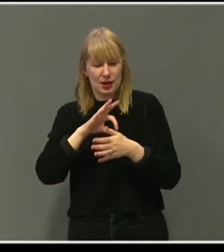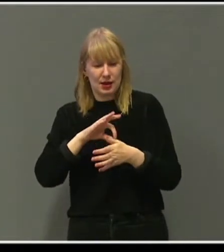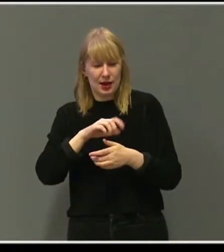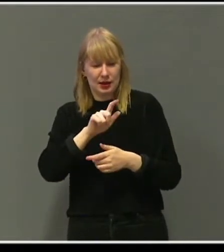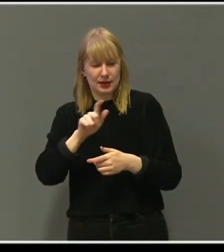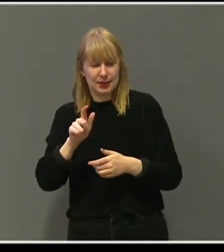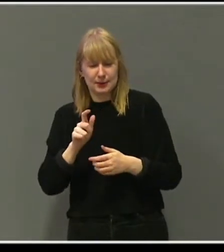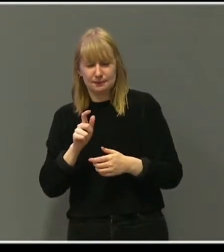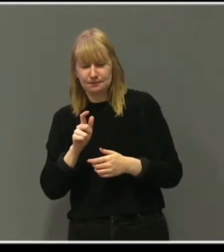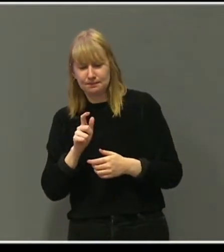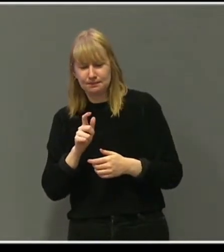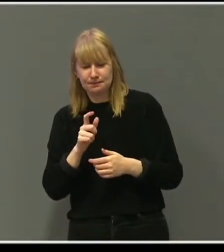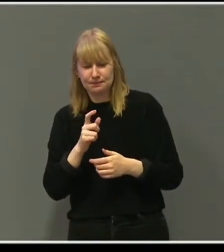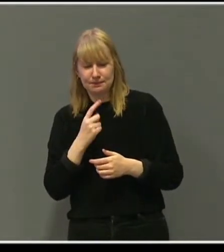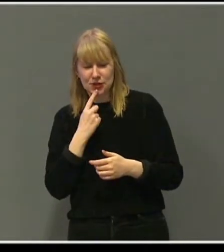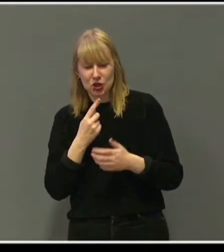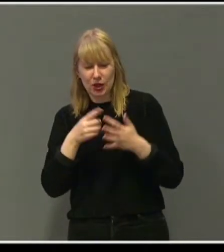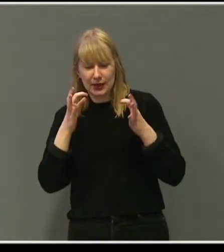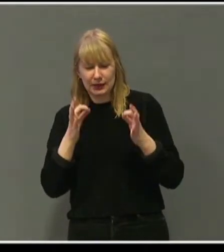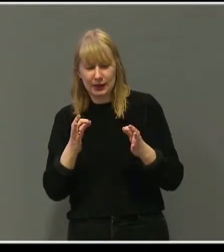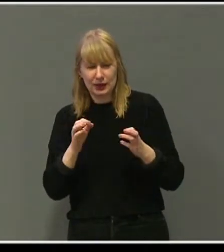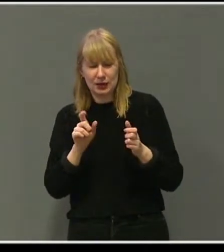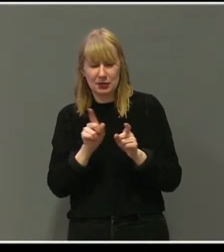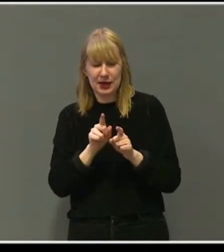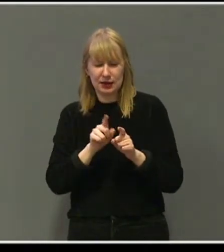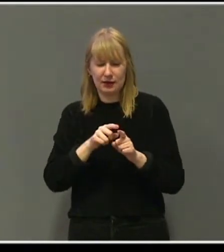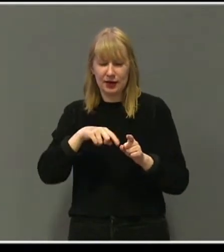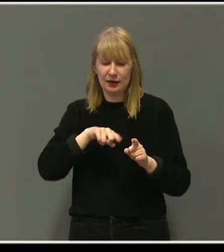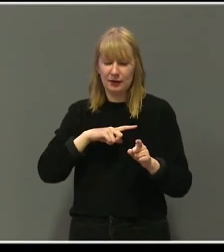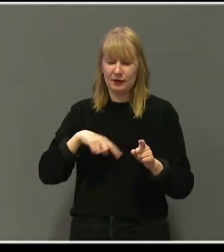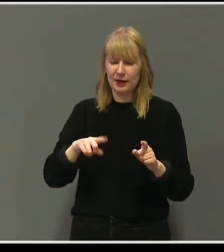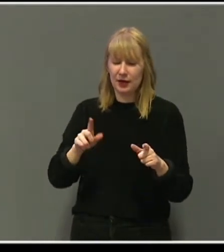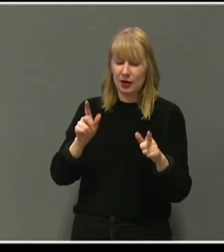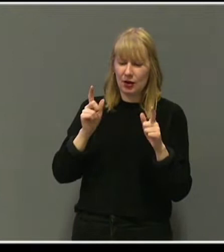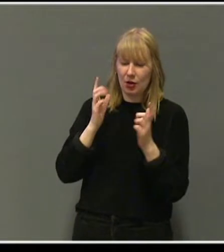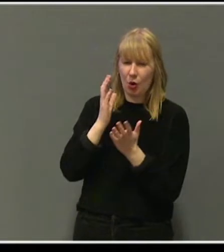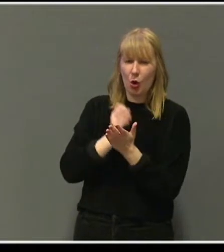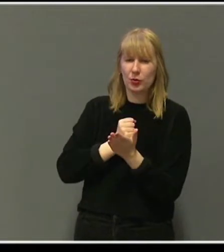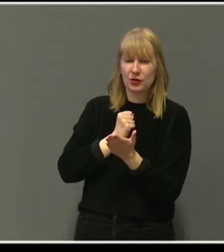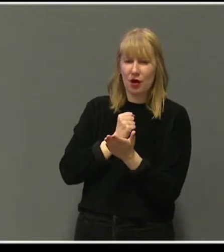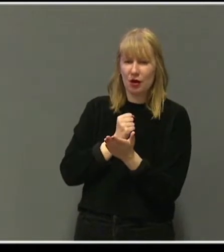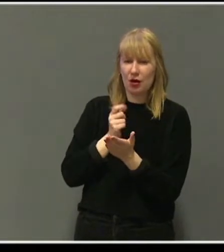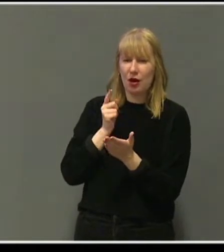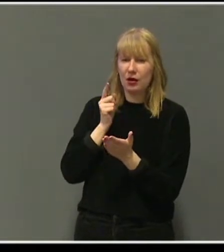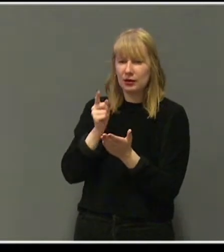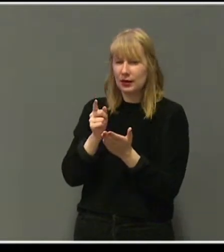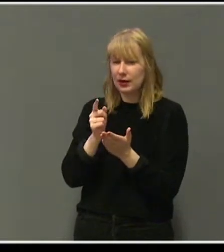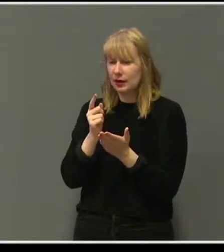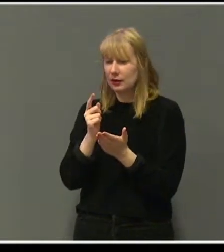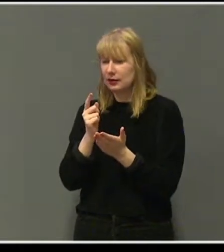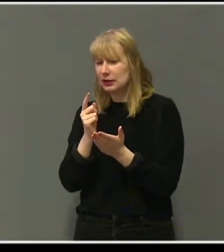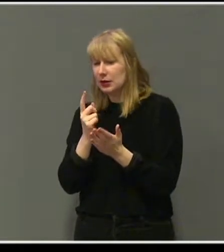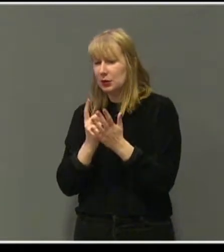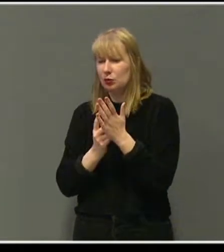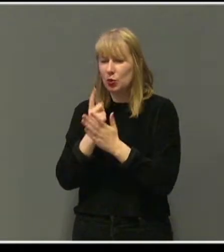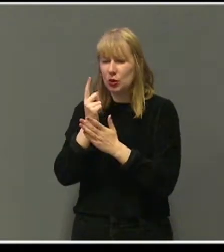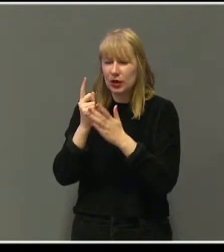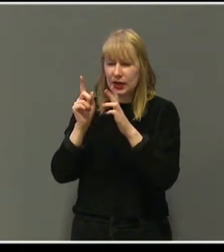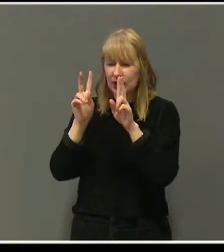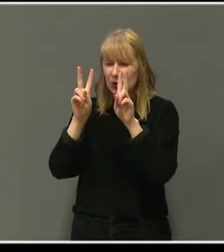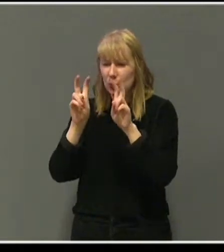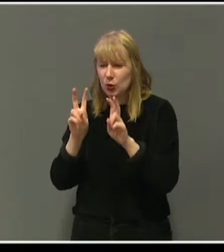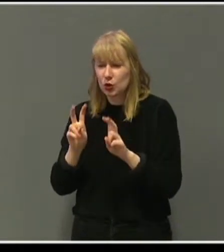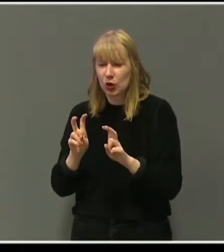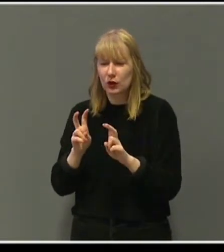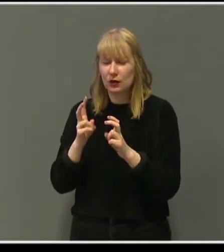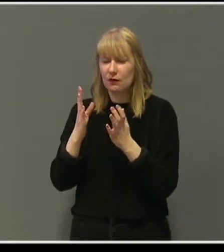noe, så skjønte vi at de hadde begynt å lete etter det som kanskje var det mest alvorlige. Det som var mest